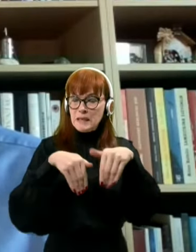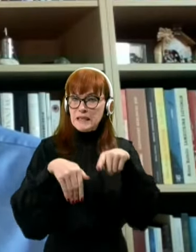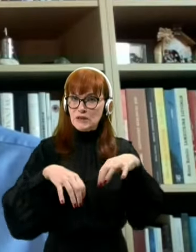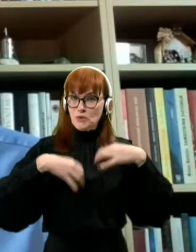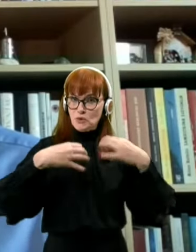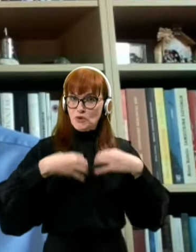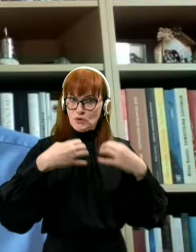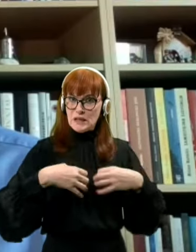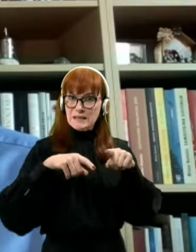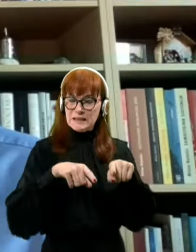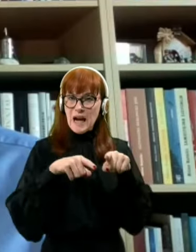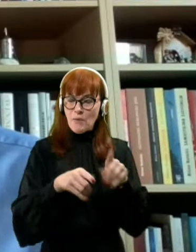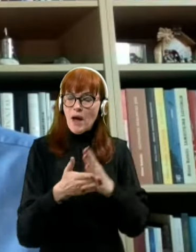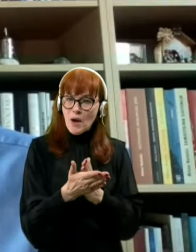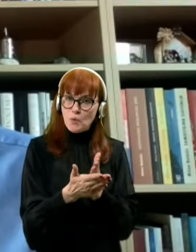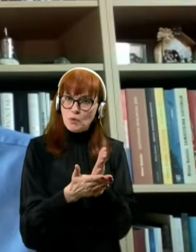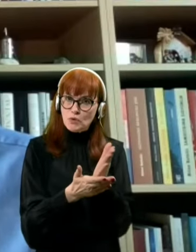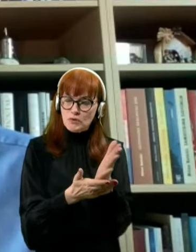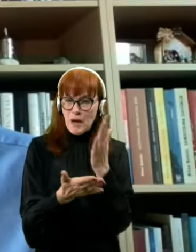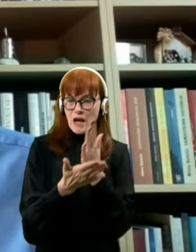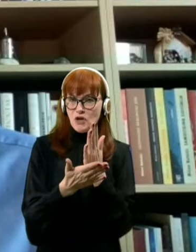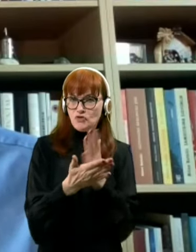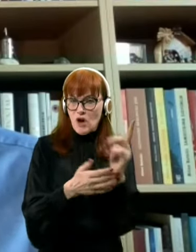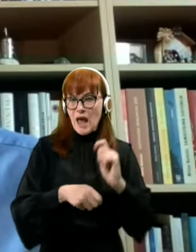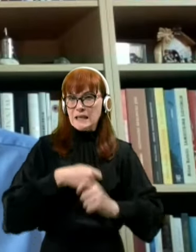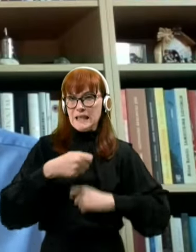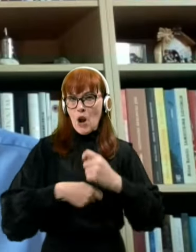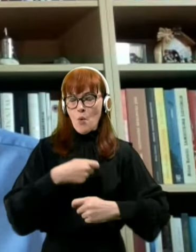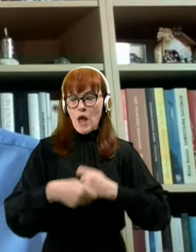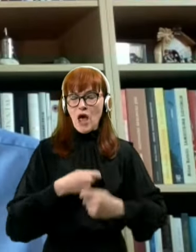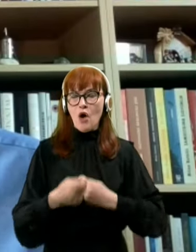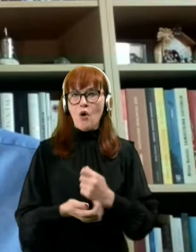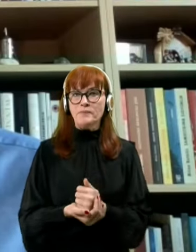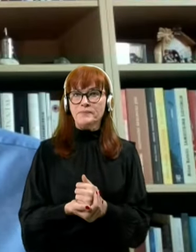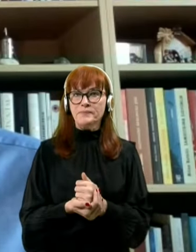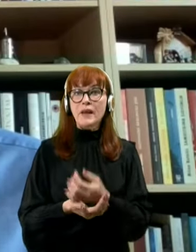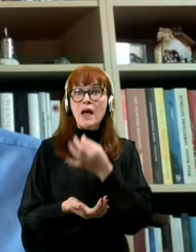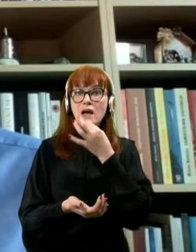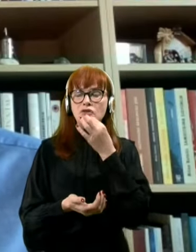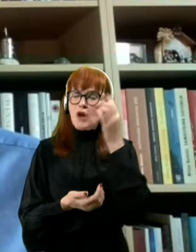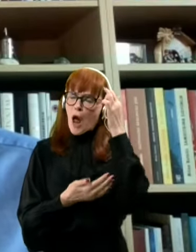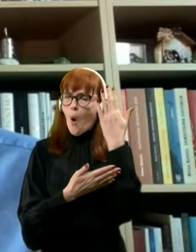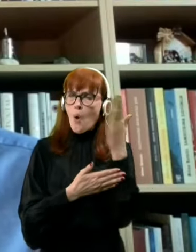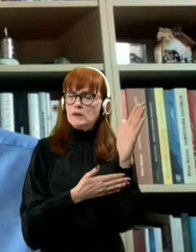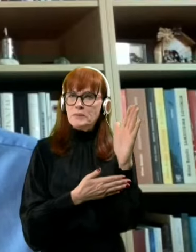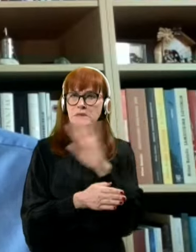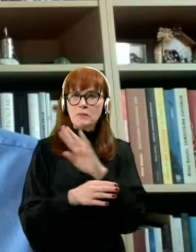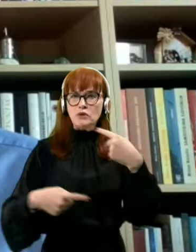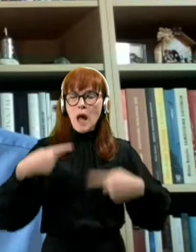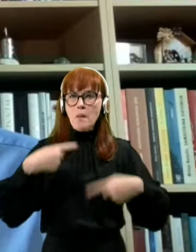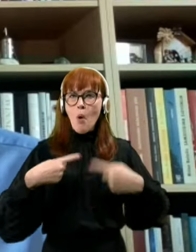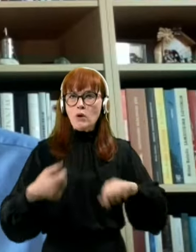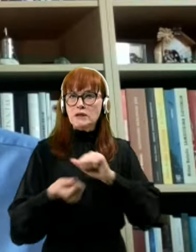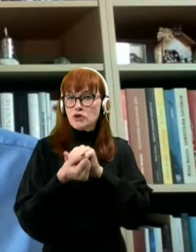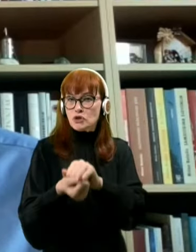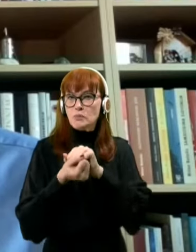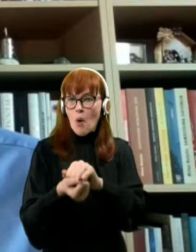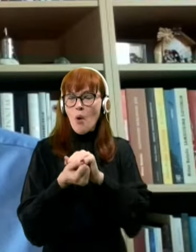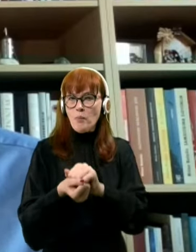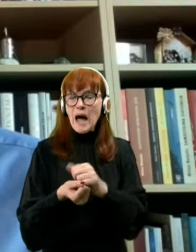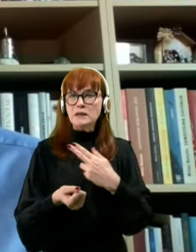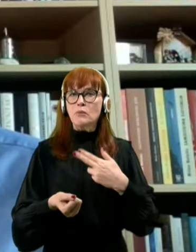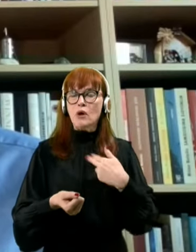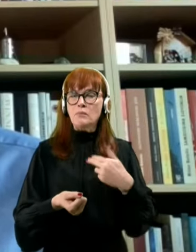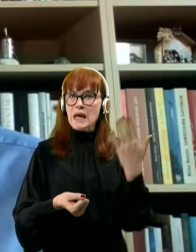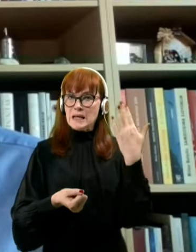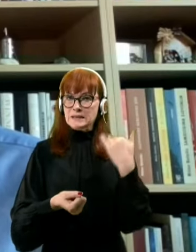za zdravje v tej smeri že delujejo. Če odmislimo vse politične spopade, ki smo jih imeli